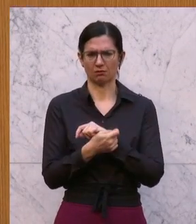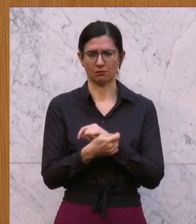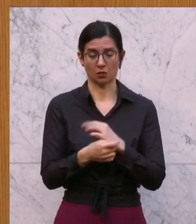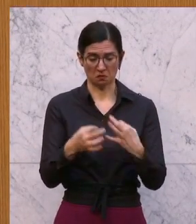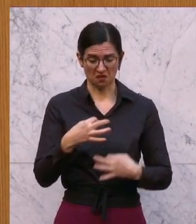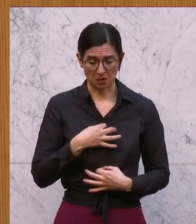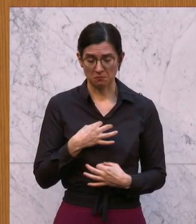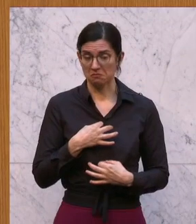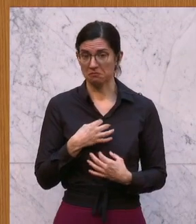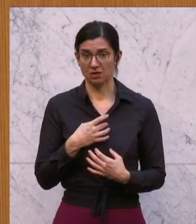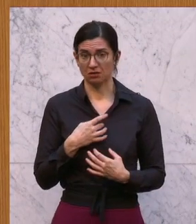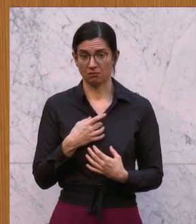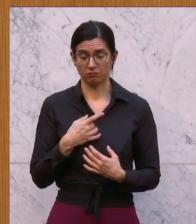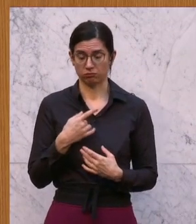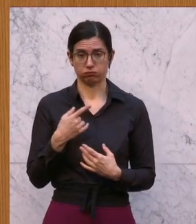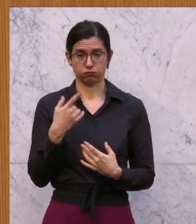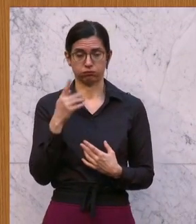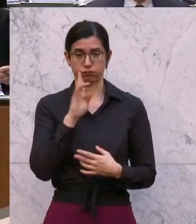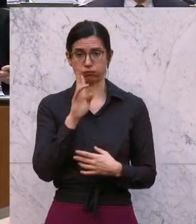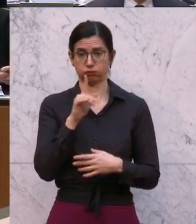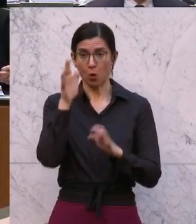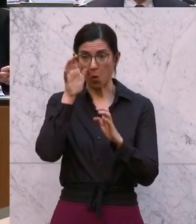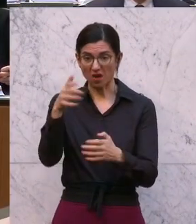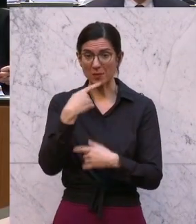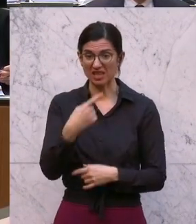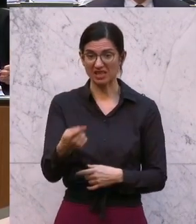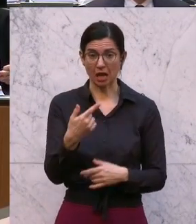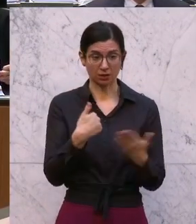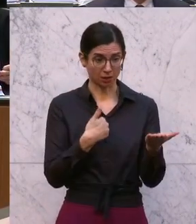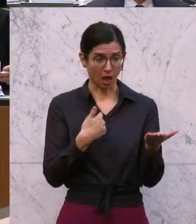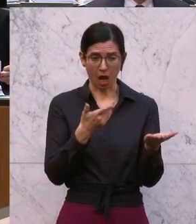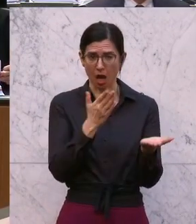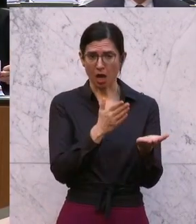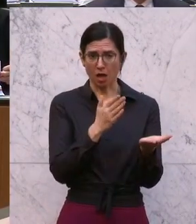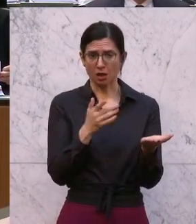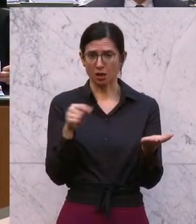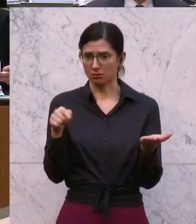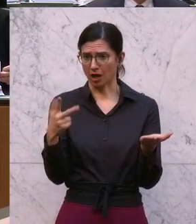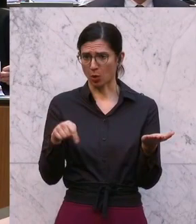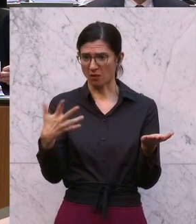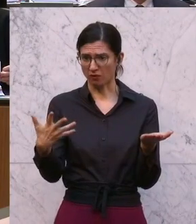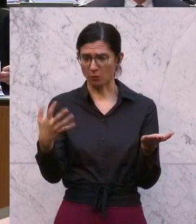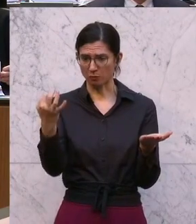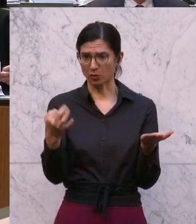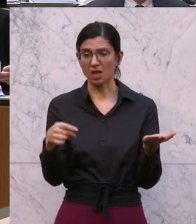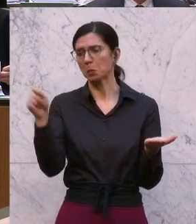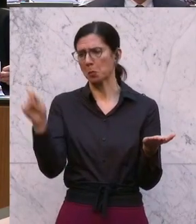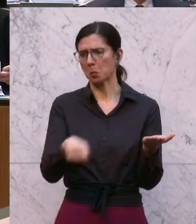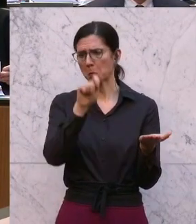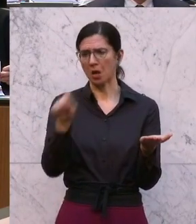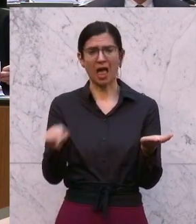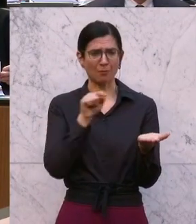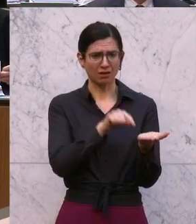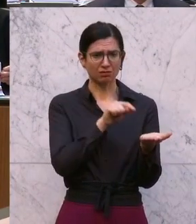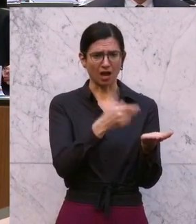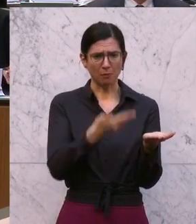nur der ÖVP ein. Dass man dort, wo der Steuersatz ohnehin nur ein Drittel ist, dass man die streicht. Aber die,